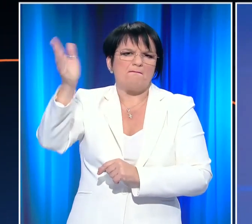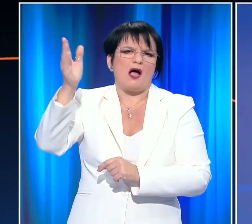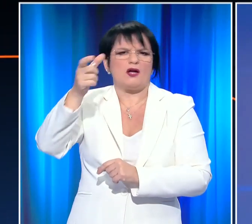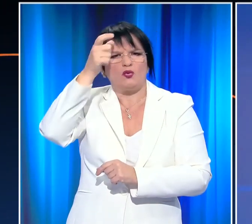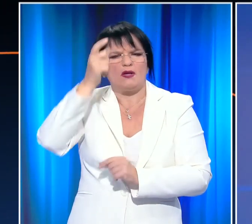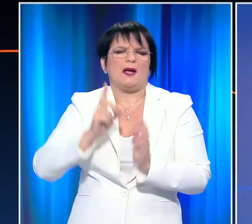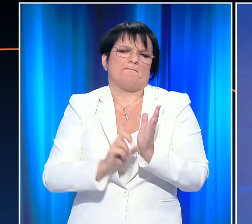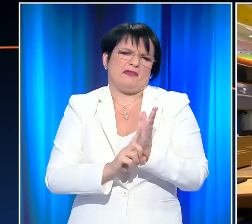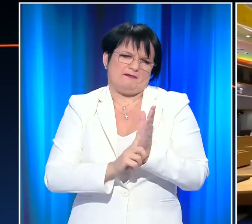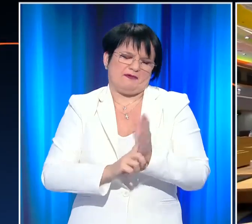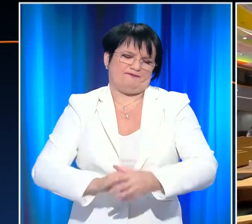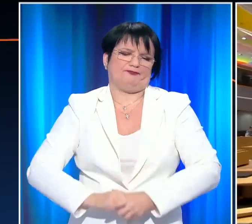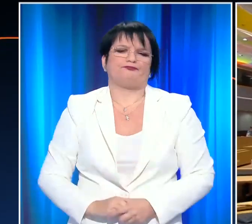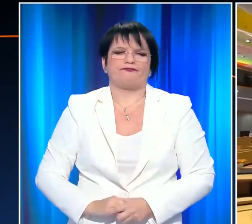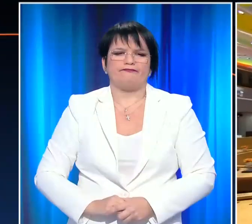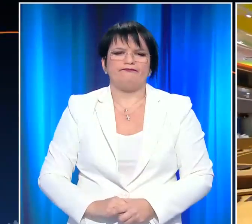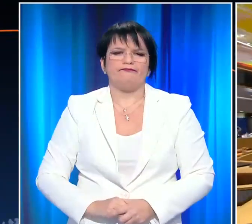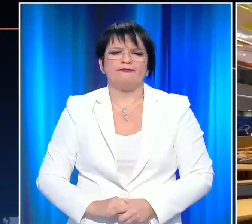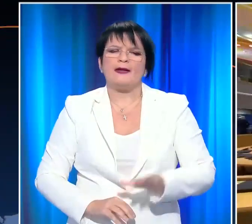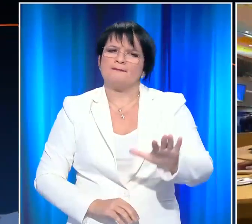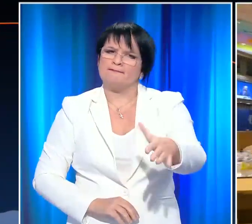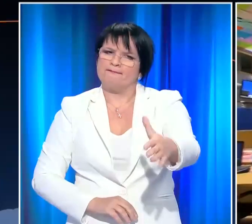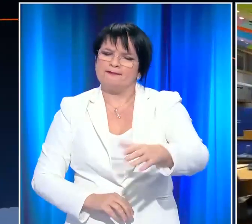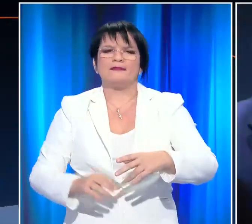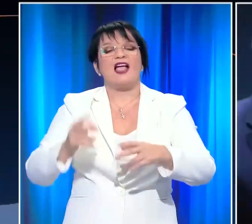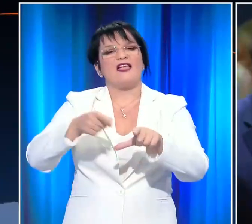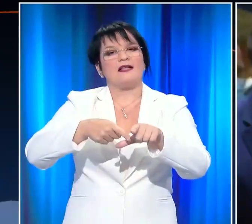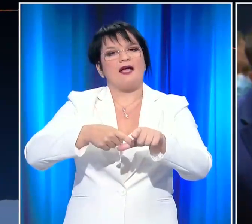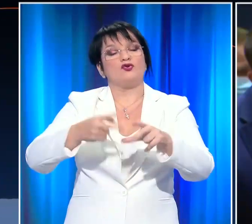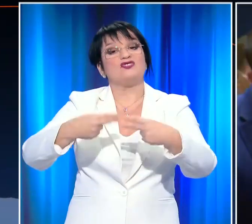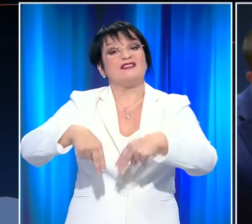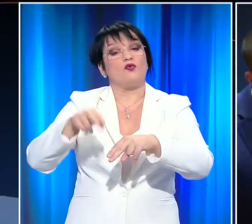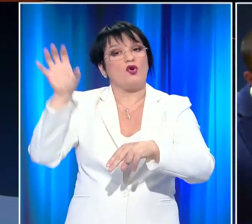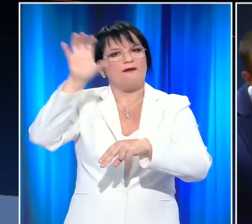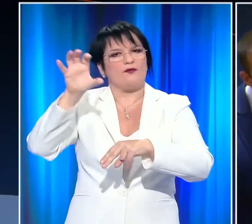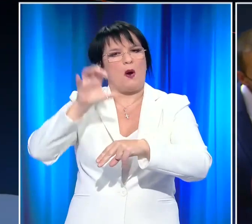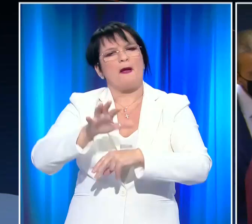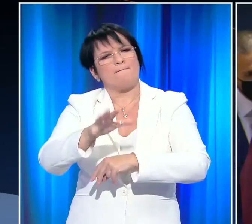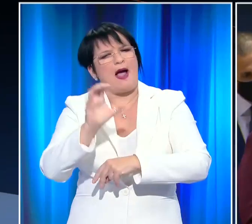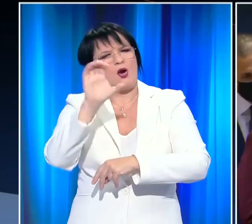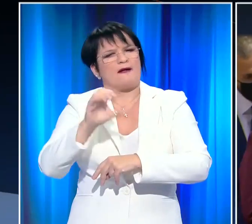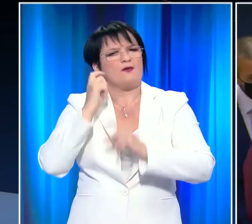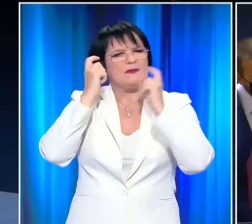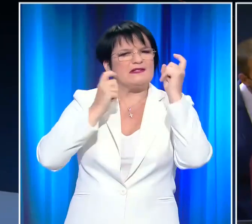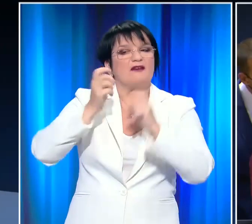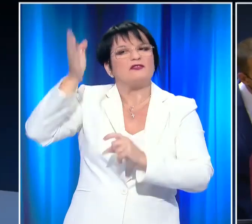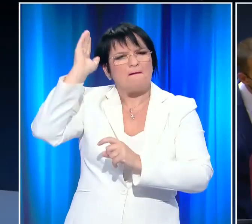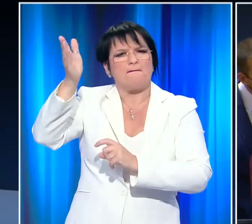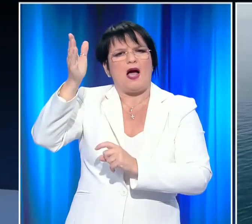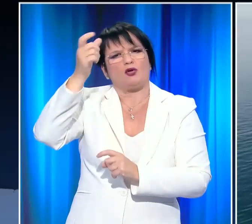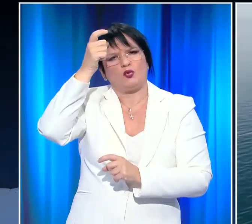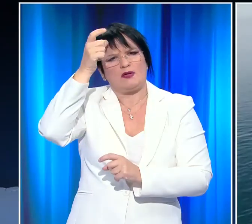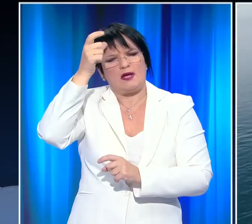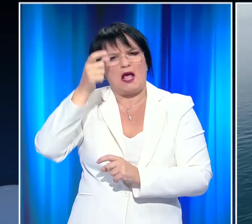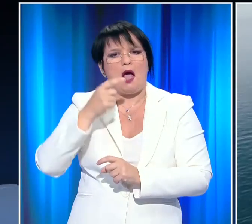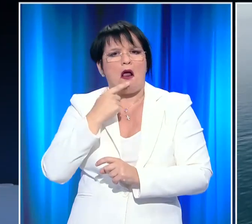Άγκυρας. Το χαρτί των κυρώσεων εν ώψη της Συνόδου του Δεκεμβρίου επιδεικνύουν ανοιχτά τα τουρκικά μάτια Ευρωπαίοι. Η διαπίστωση ότι